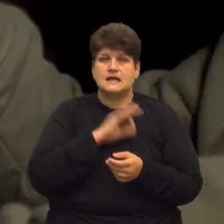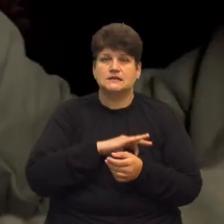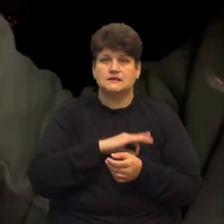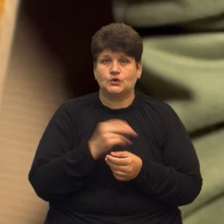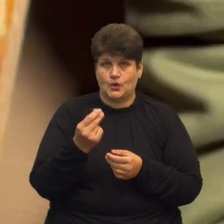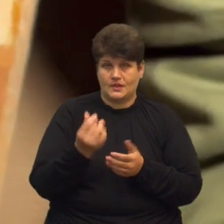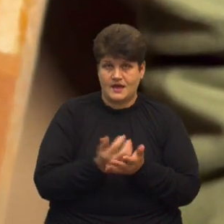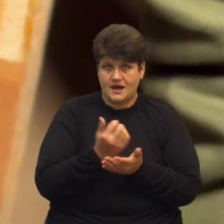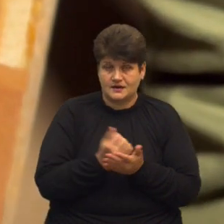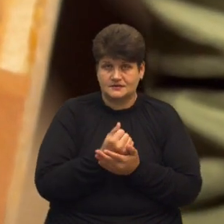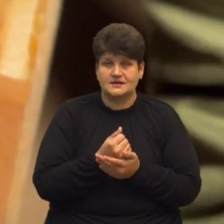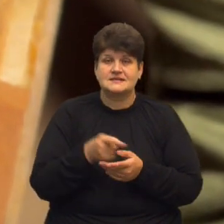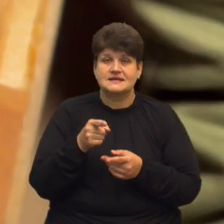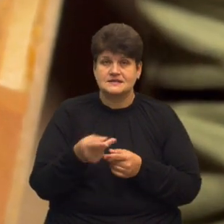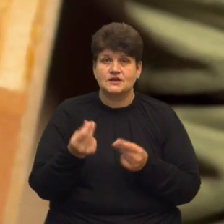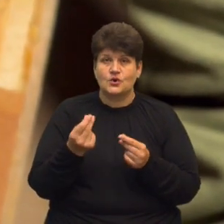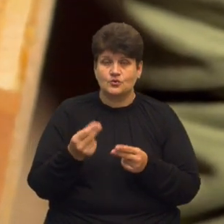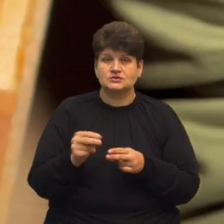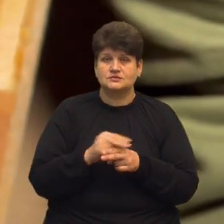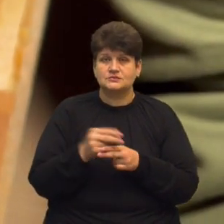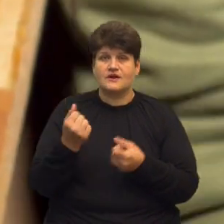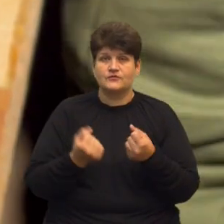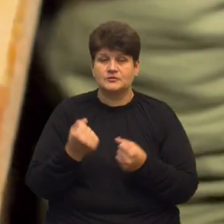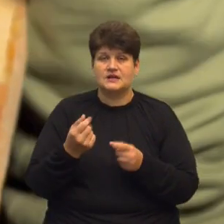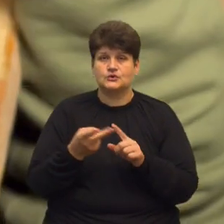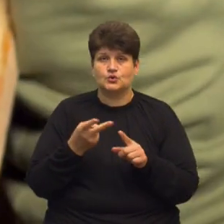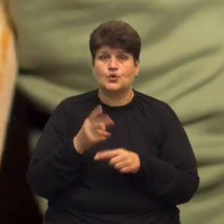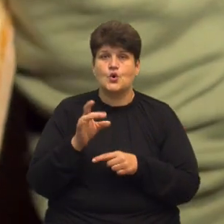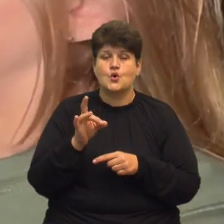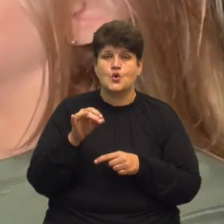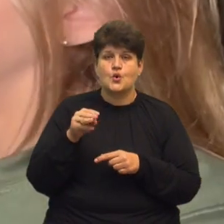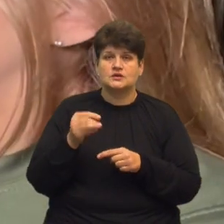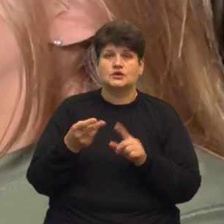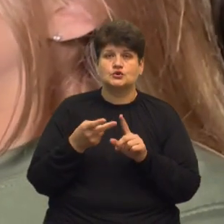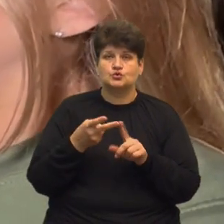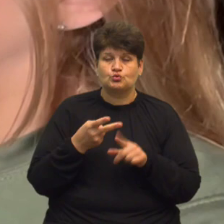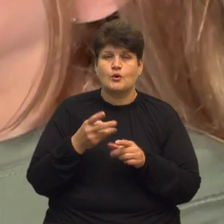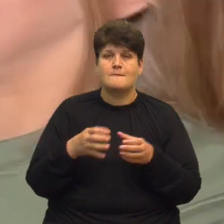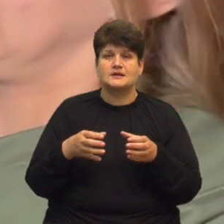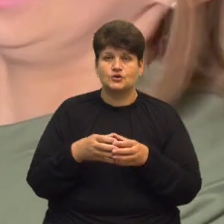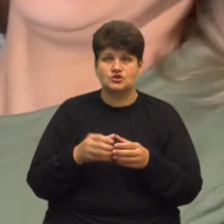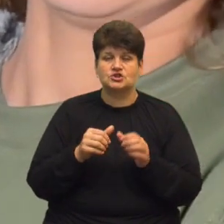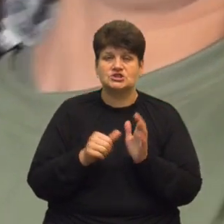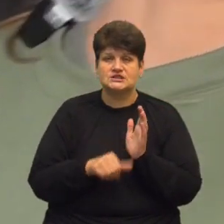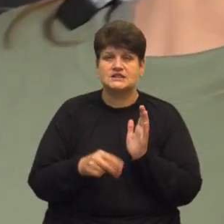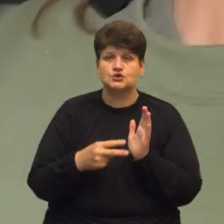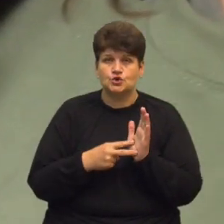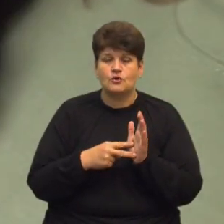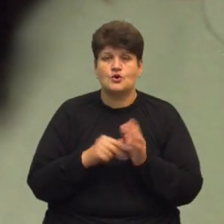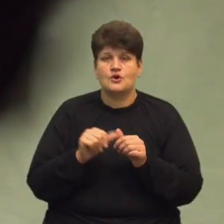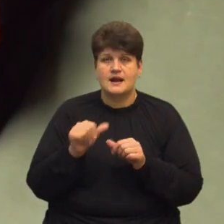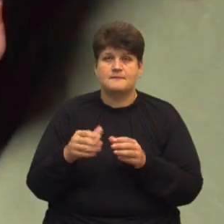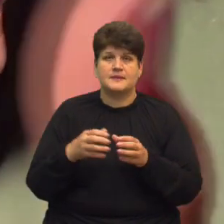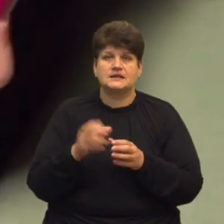купує дрони та ремонтує автомобілі для 2-ї роти 2-го батальйону 67-ї окремої механізованої бригади ДУК Залишити